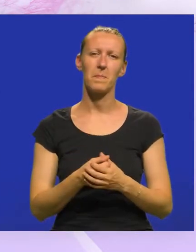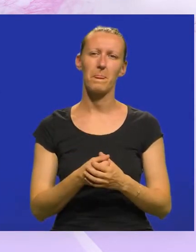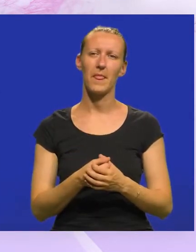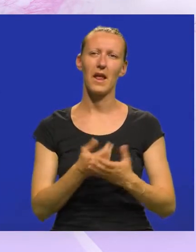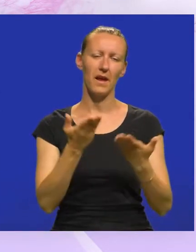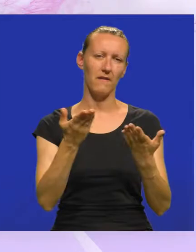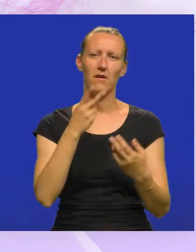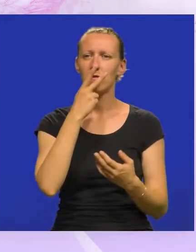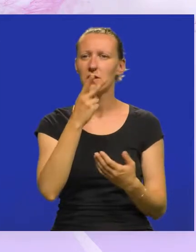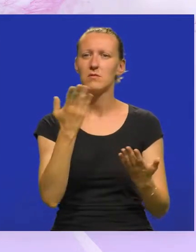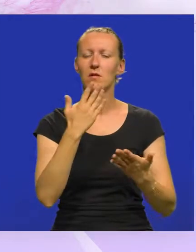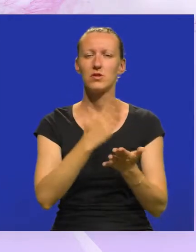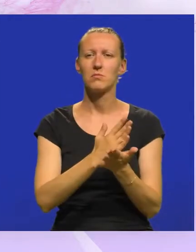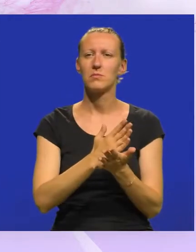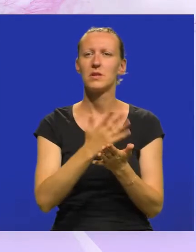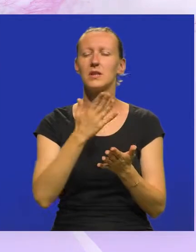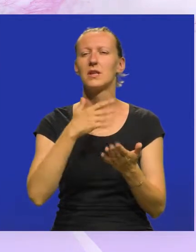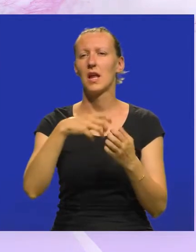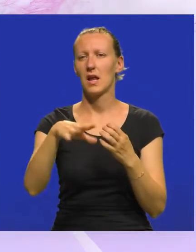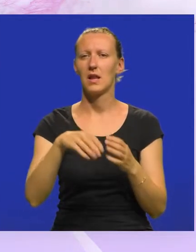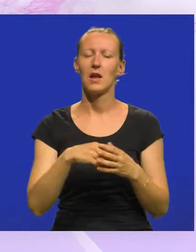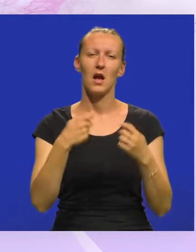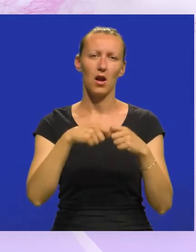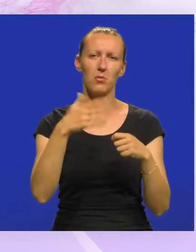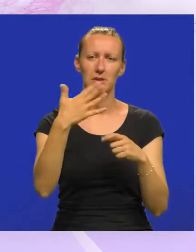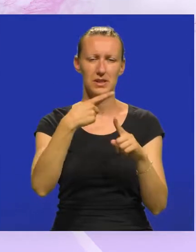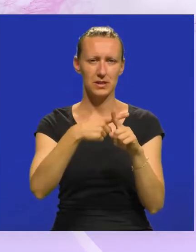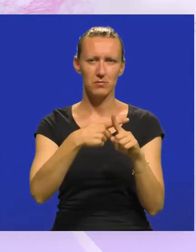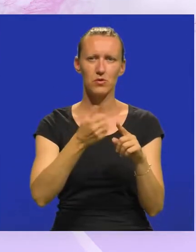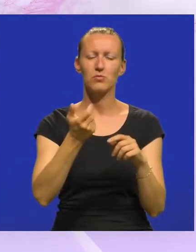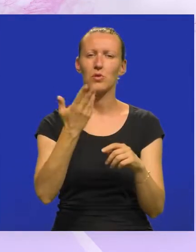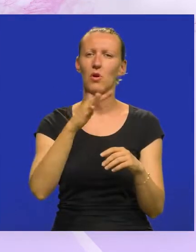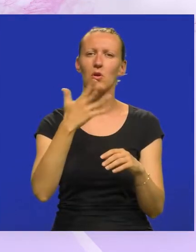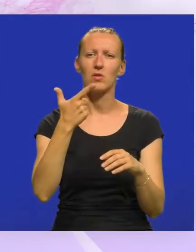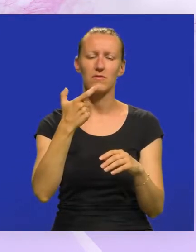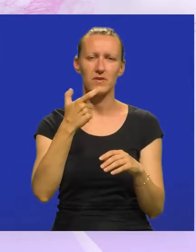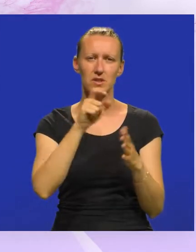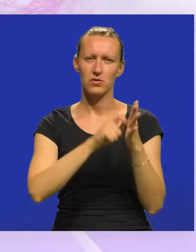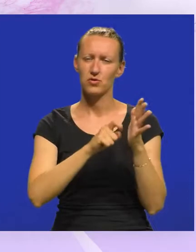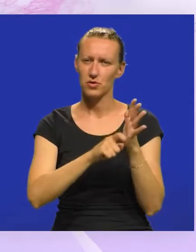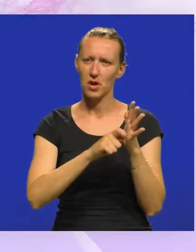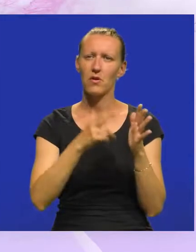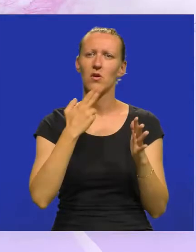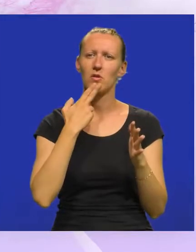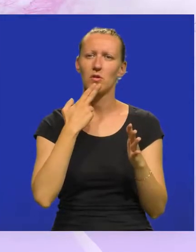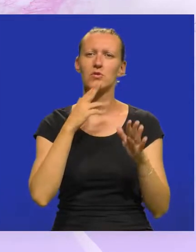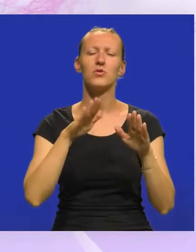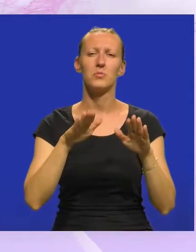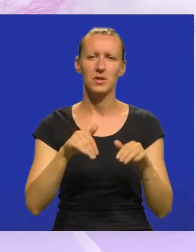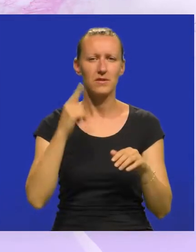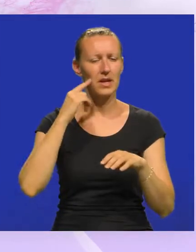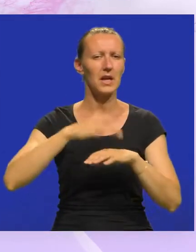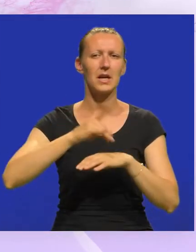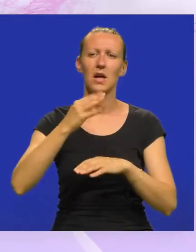i vidjet ćemo kako će biti reakcija. Klub 50+, broji oko 200 članova koji su prihvatili